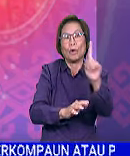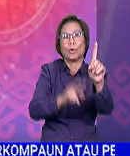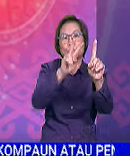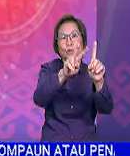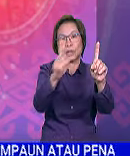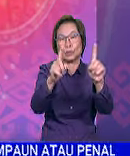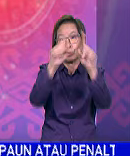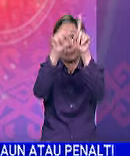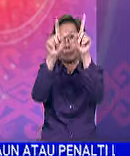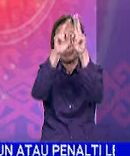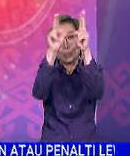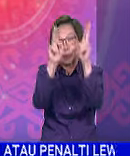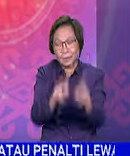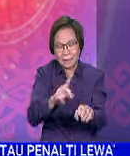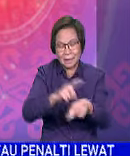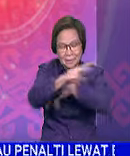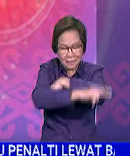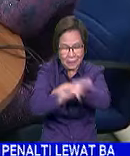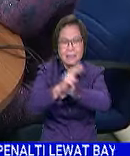pusat peperiksaan di negeri ini.